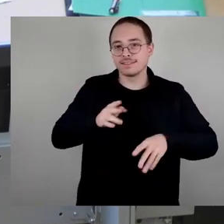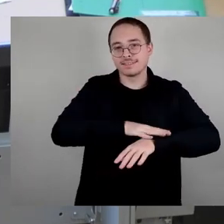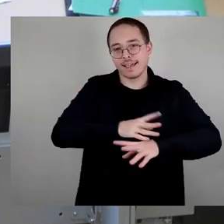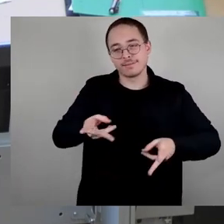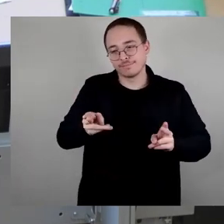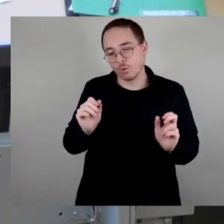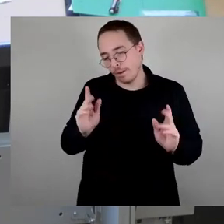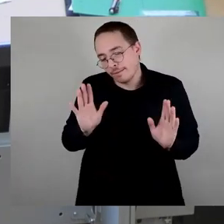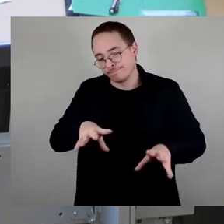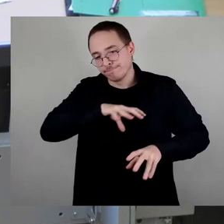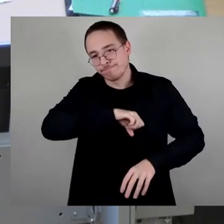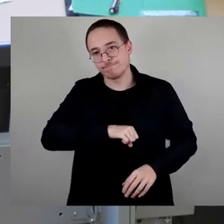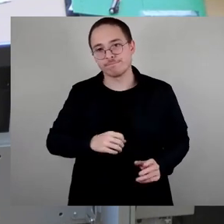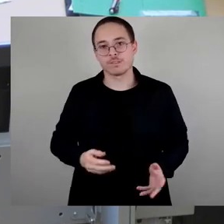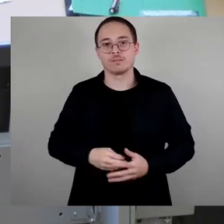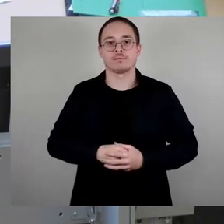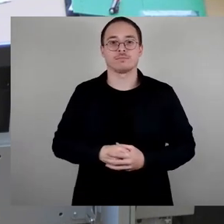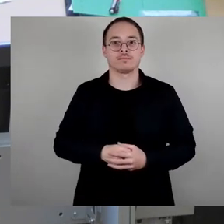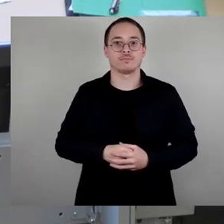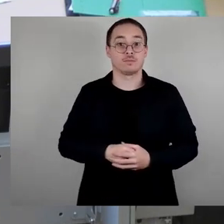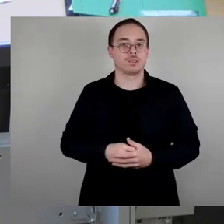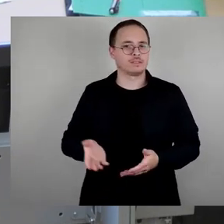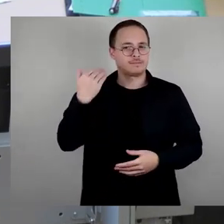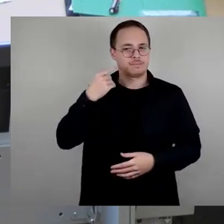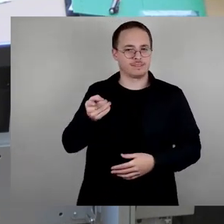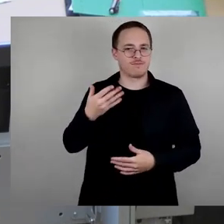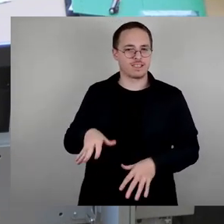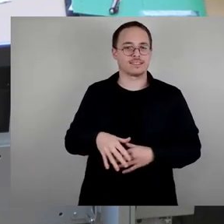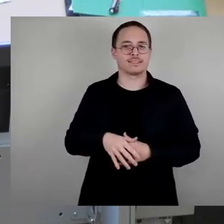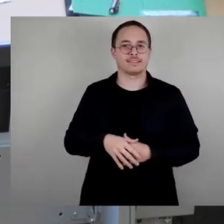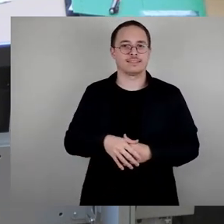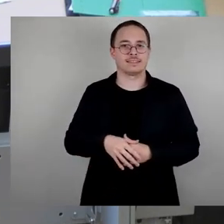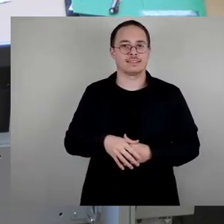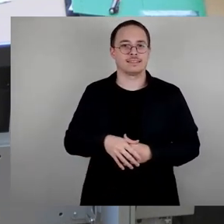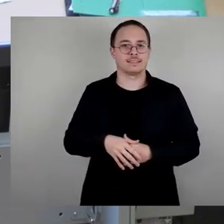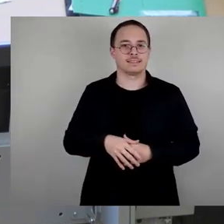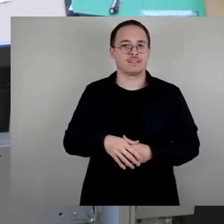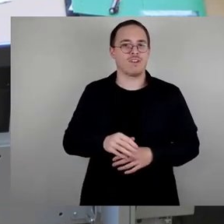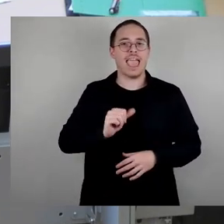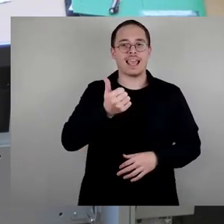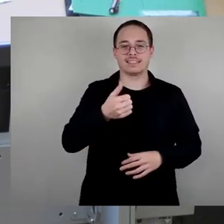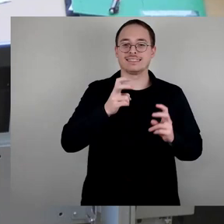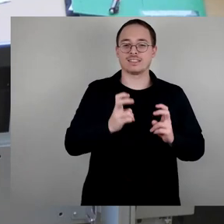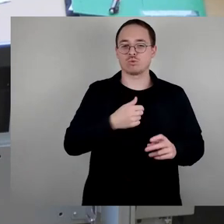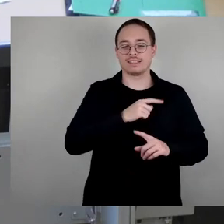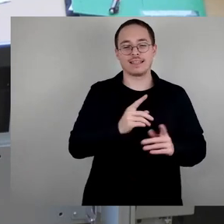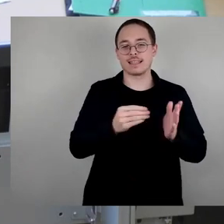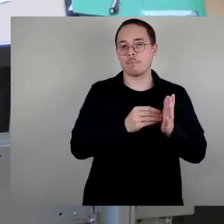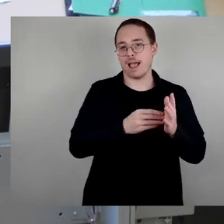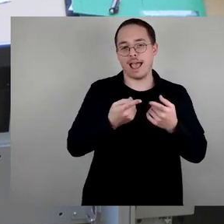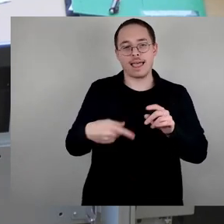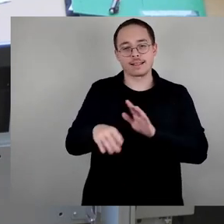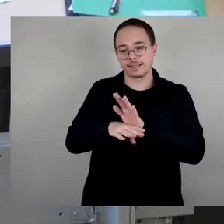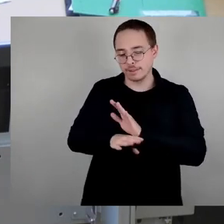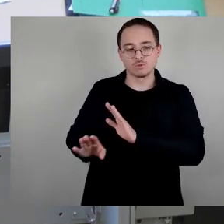eingesetzt und dort ist meines Wissens nach, ich konnte aus terminlichen Gründen nicht an der ersten Sitzung teilnehmen, aber schon kommuniziert wurden,